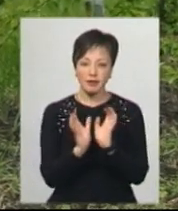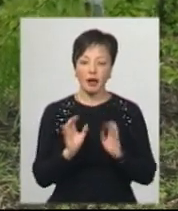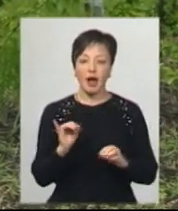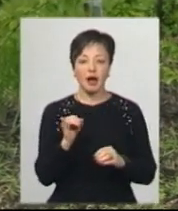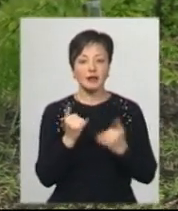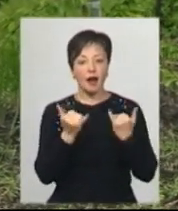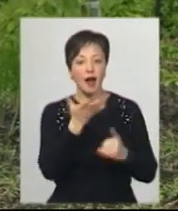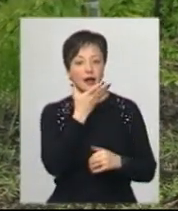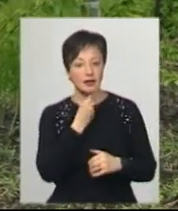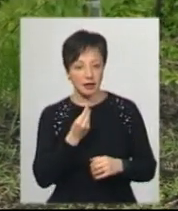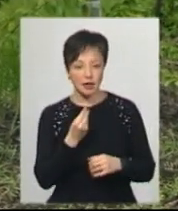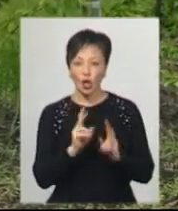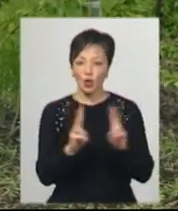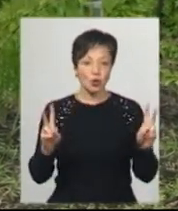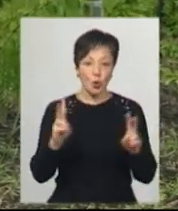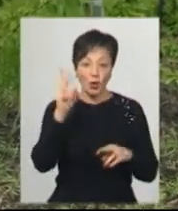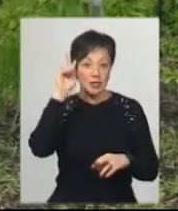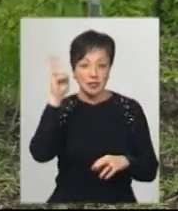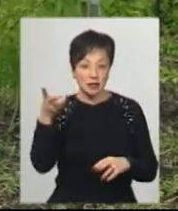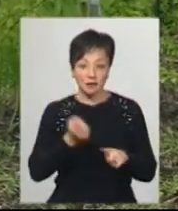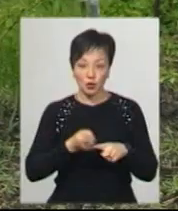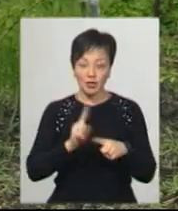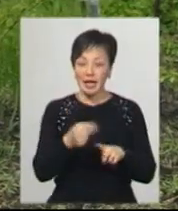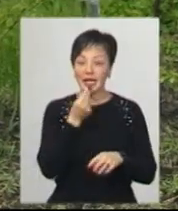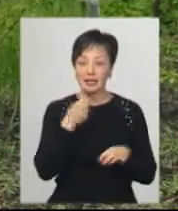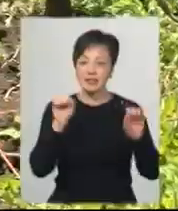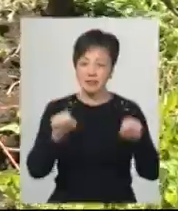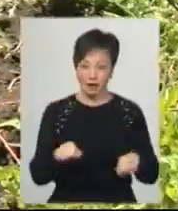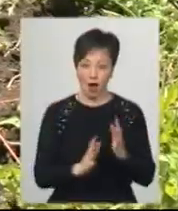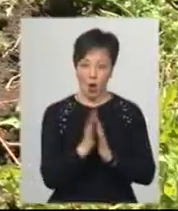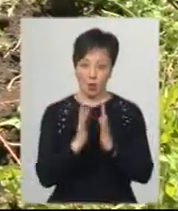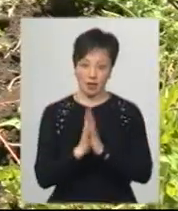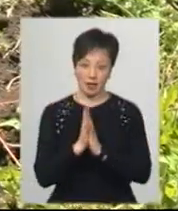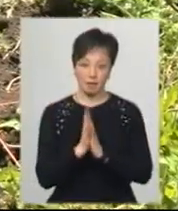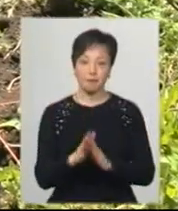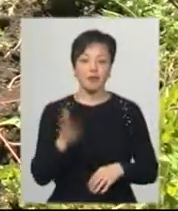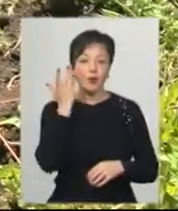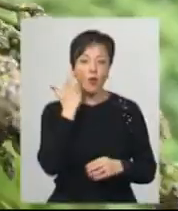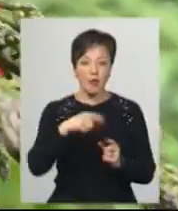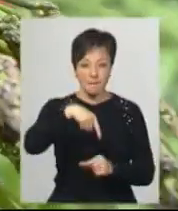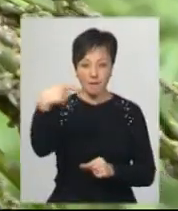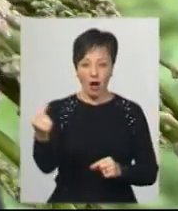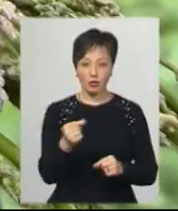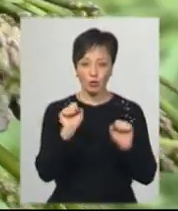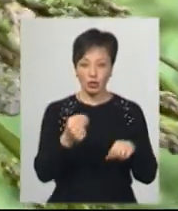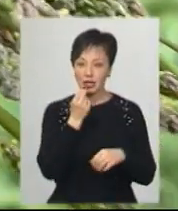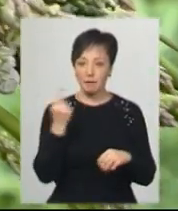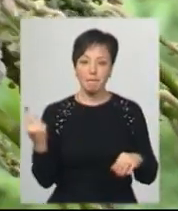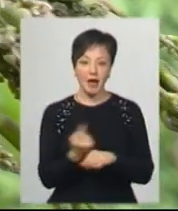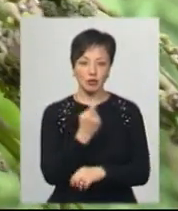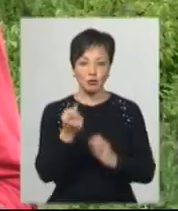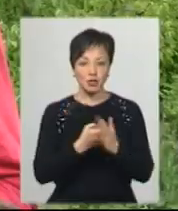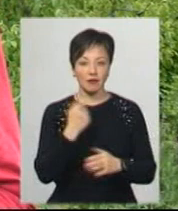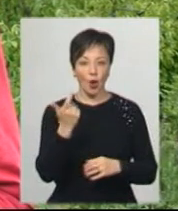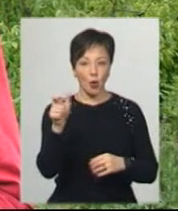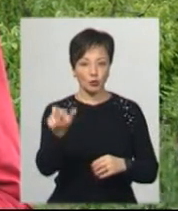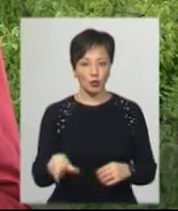задля естетики. І ніхто не здогадувався, що це їстівна рослина. Про те, що пагони аспарагусу можна їсти, першим в родині дізнався